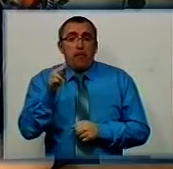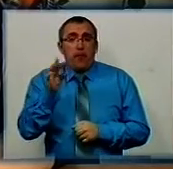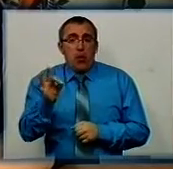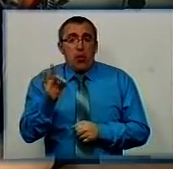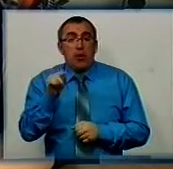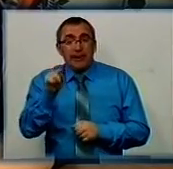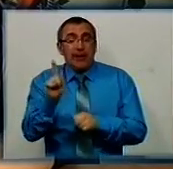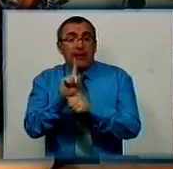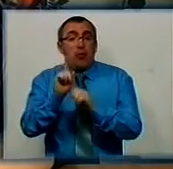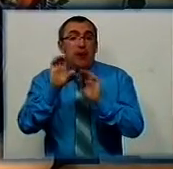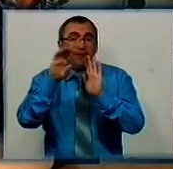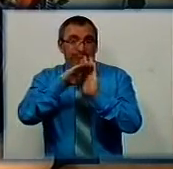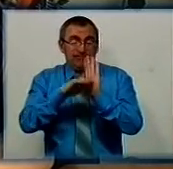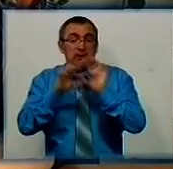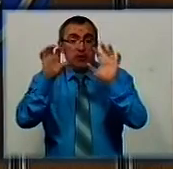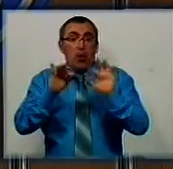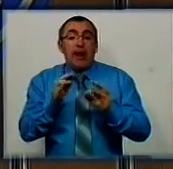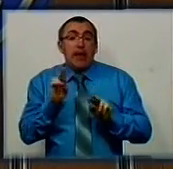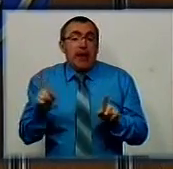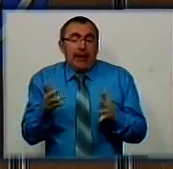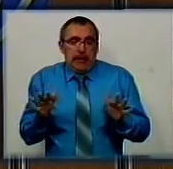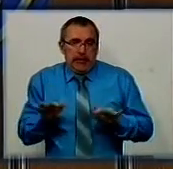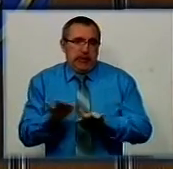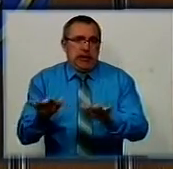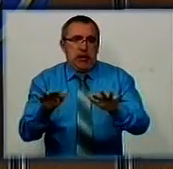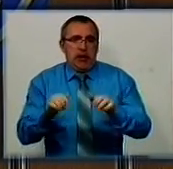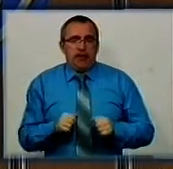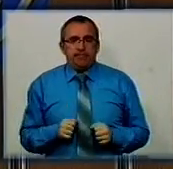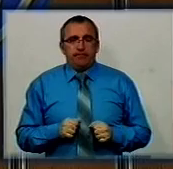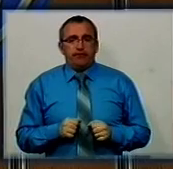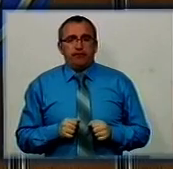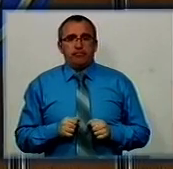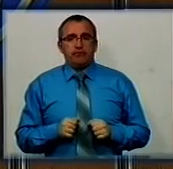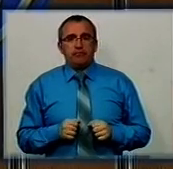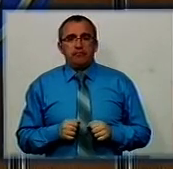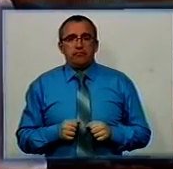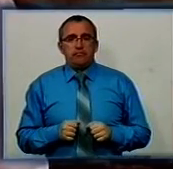тим нормам, законам, які і діяли. Ігор В'юн, Олег Позняков, День за Днем.